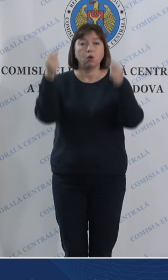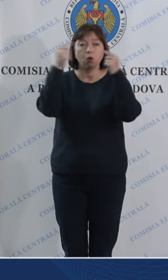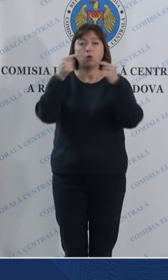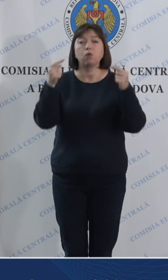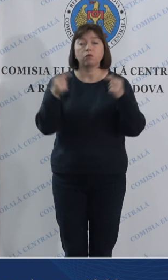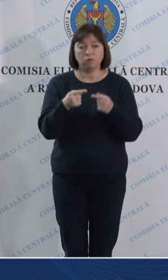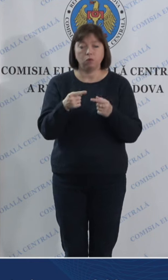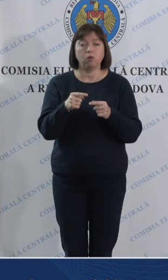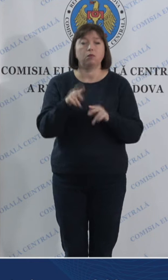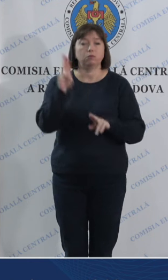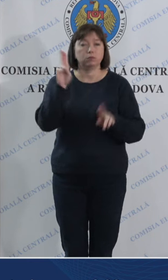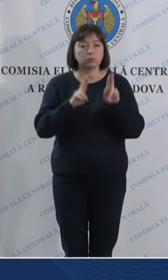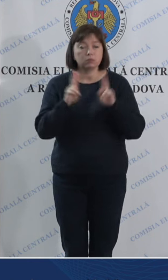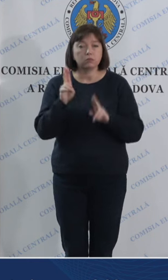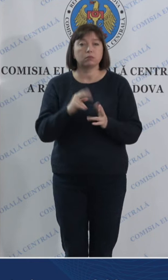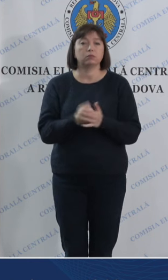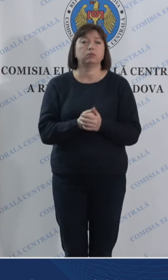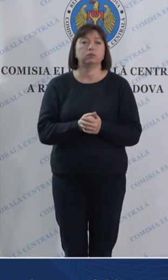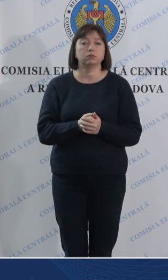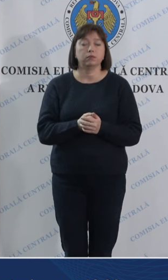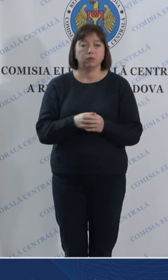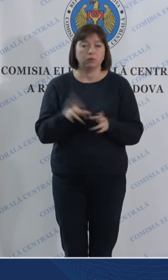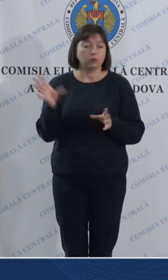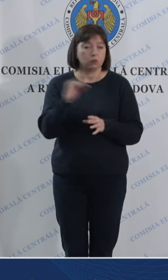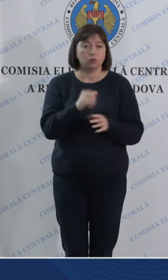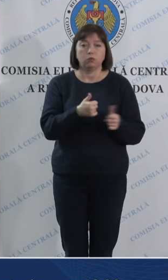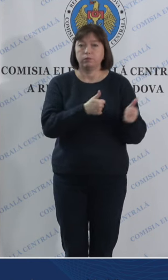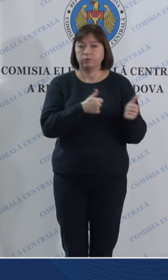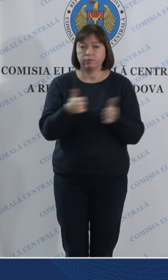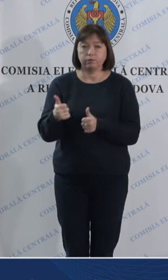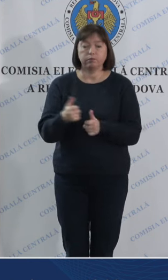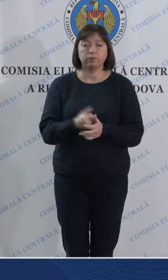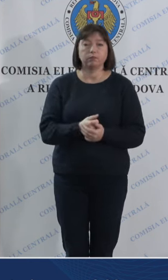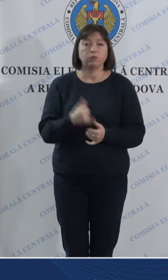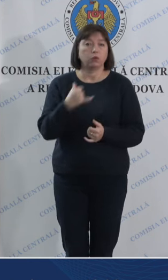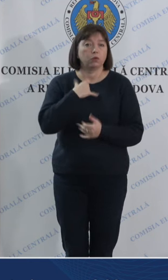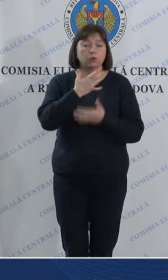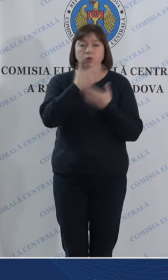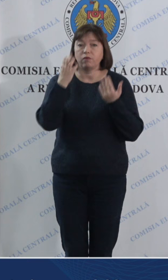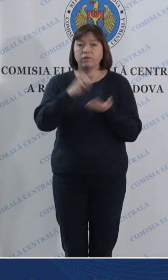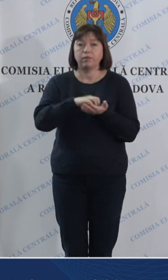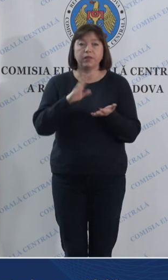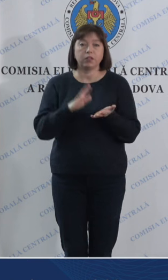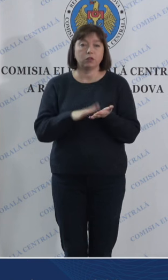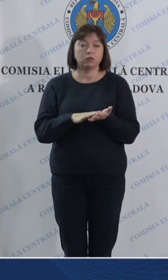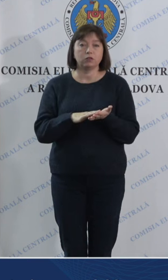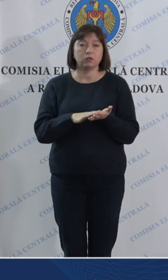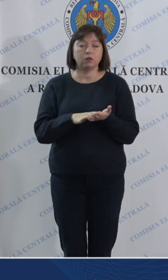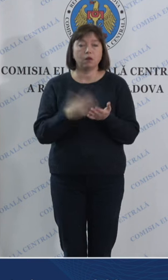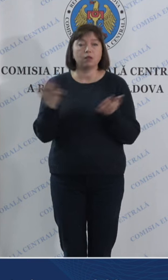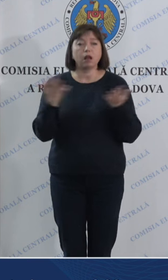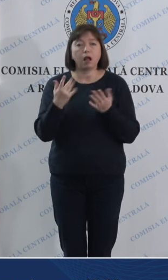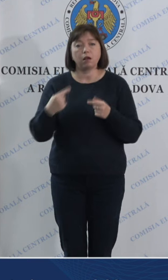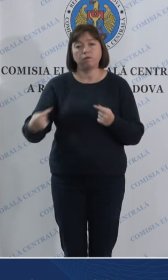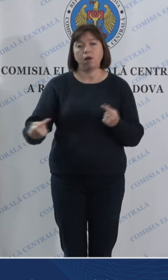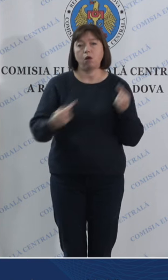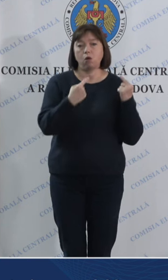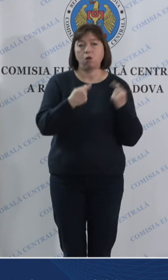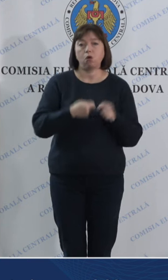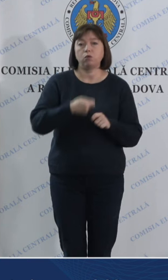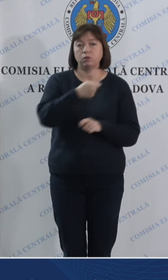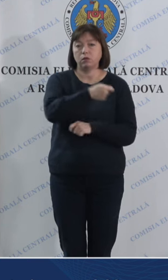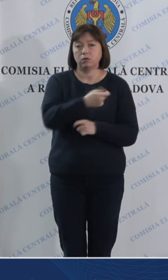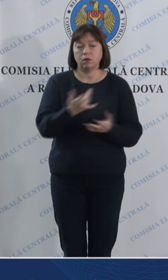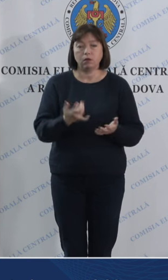așteptărilor procesul decurge legal nu avem înregistrate contestații electorale